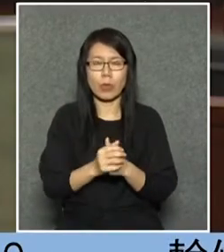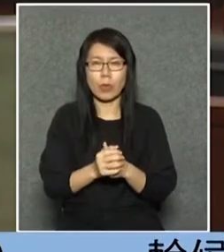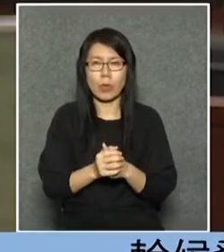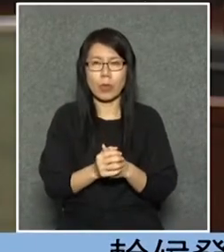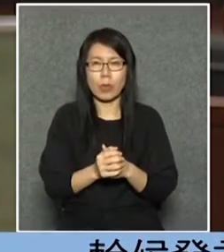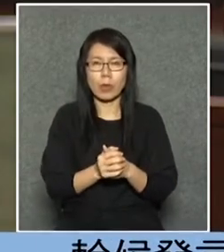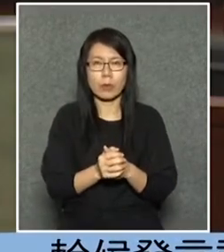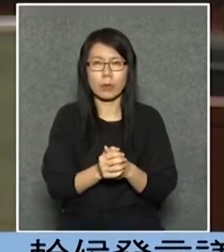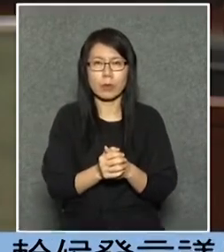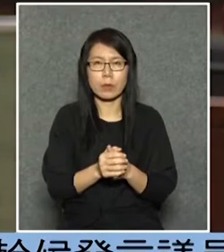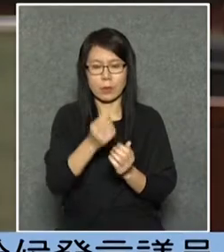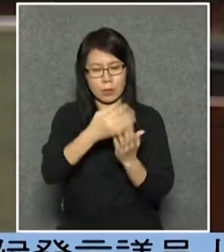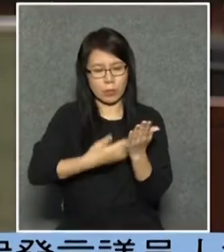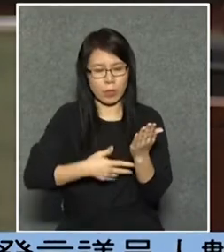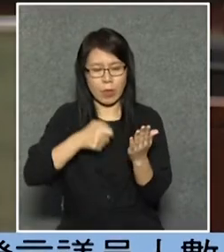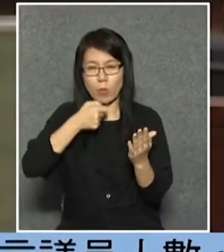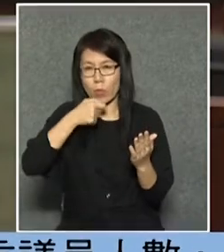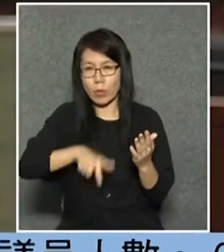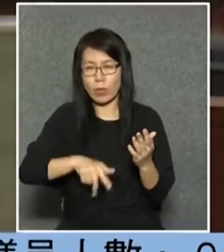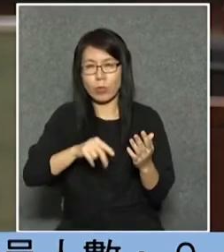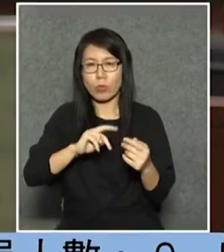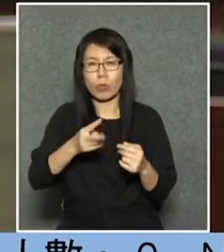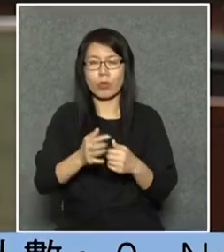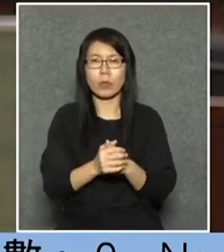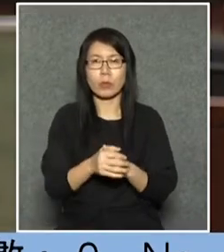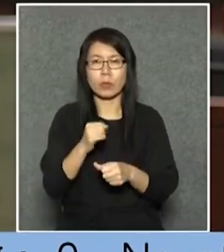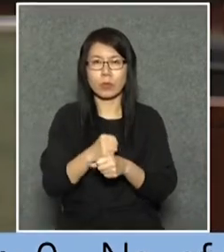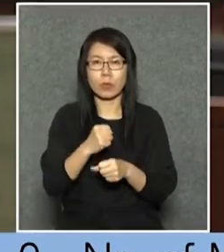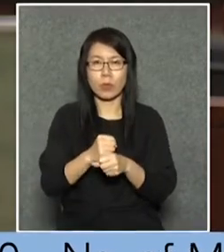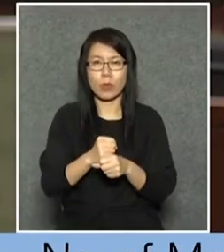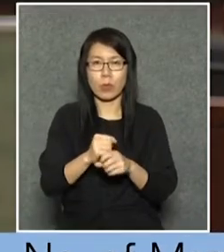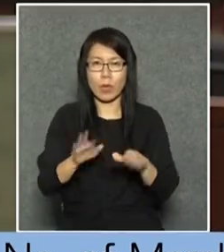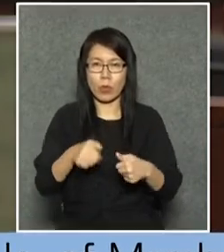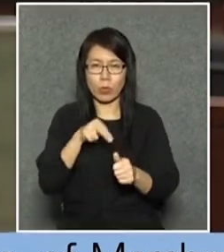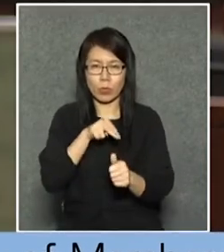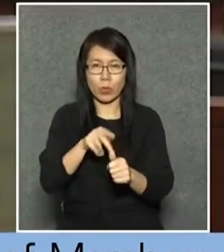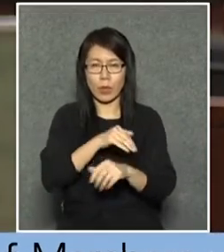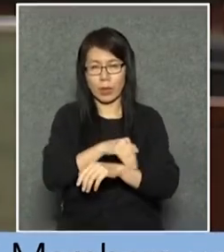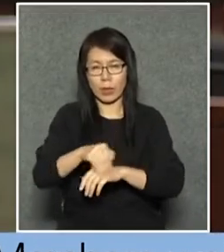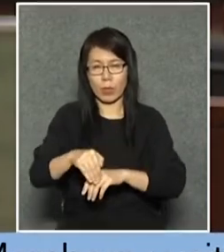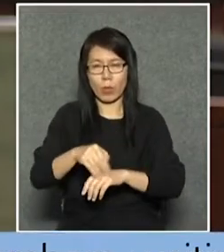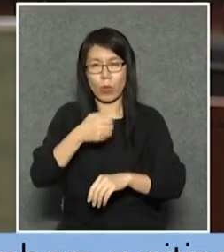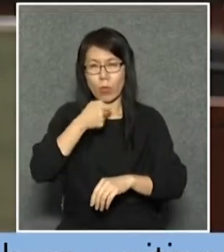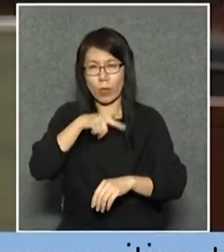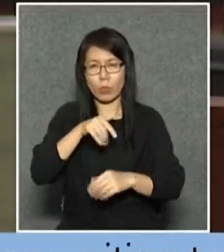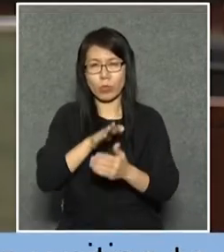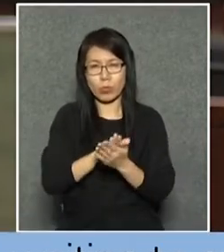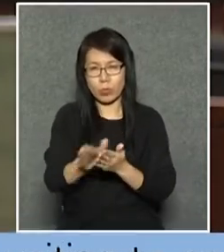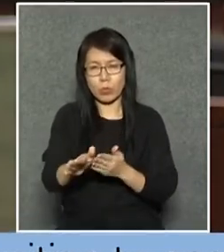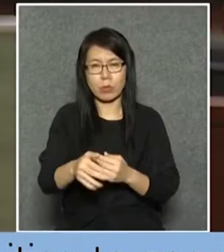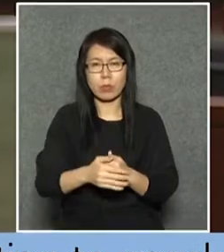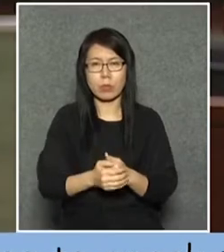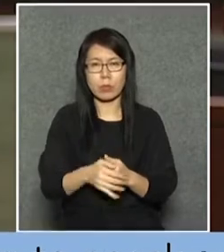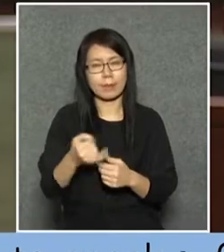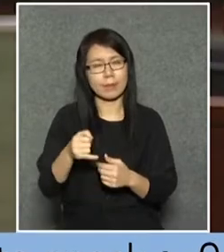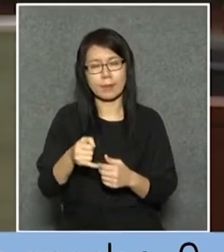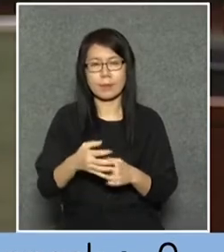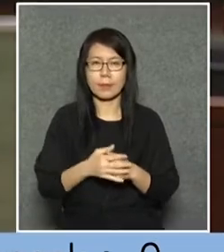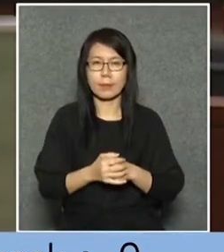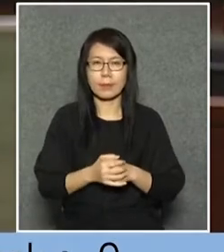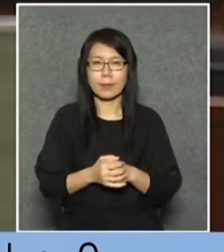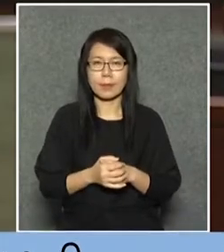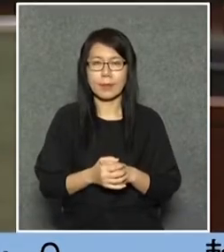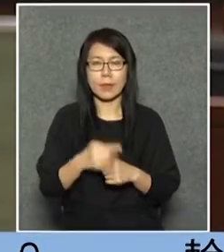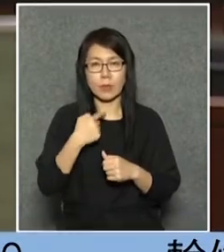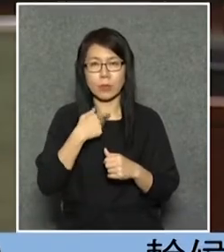將一條條例永遠將一個利用管制計劃永遠廢除是無需要這樣做我們有